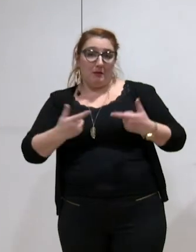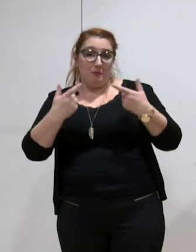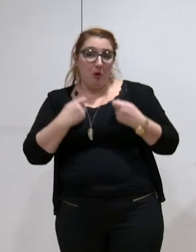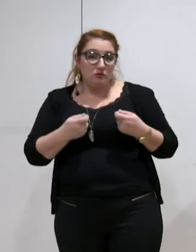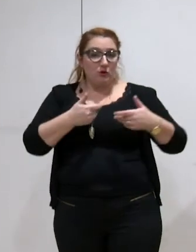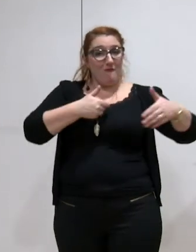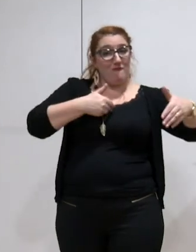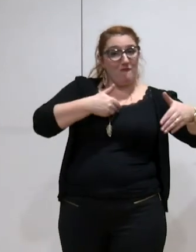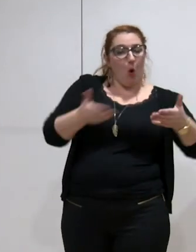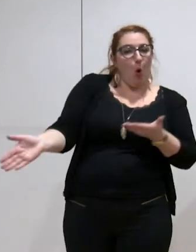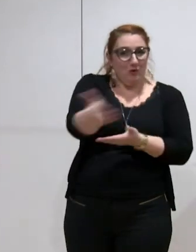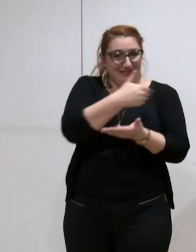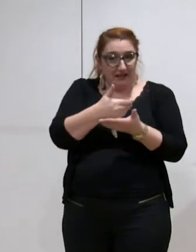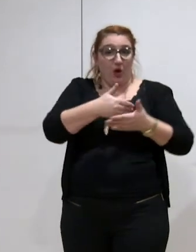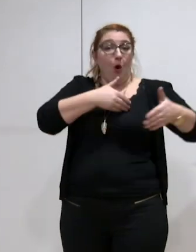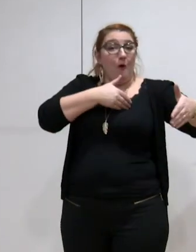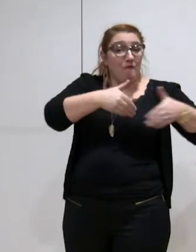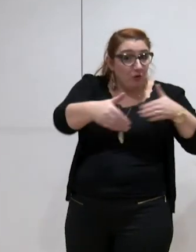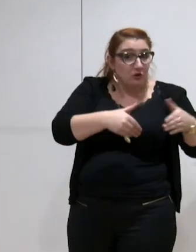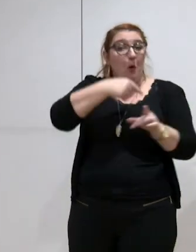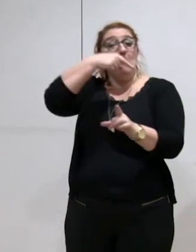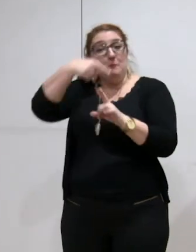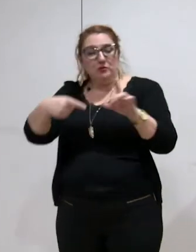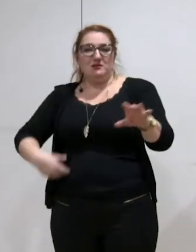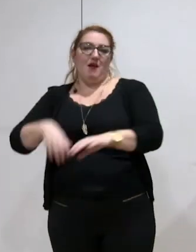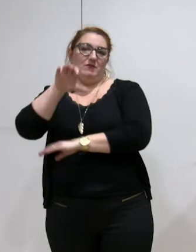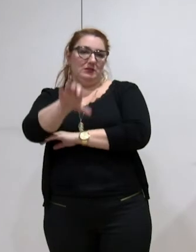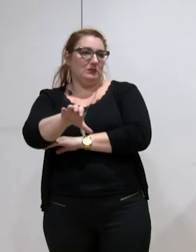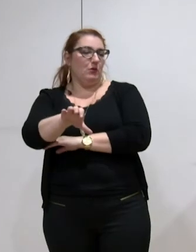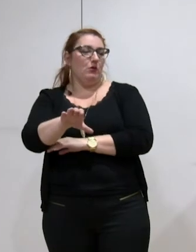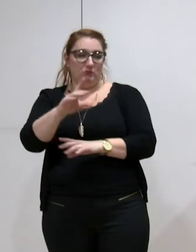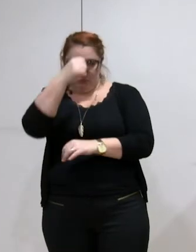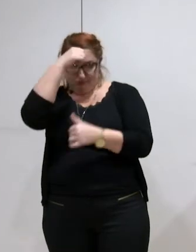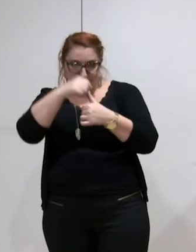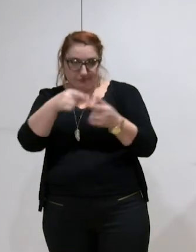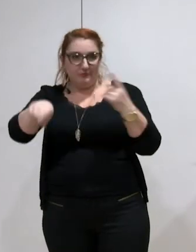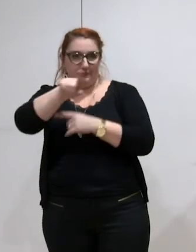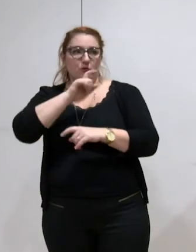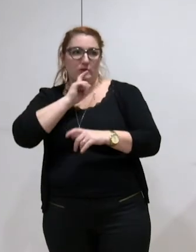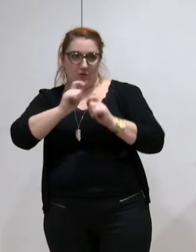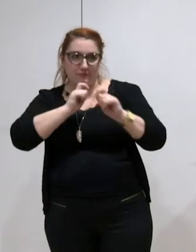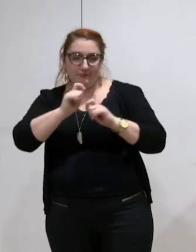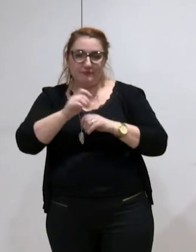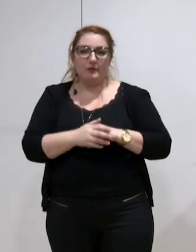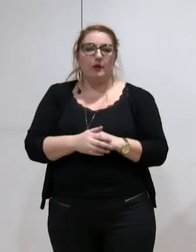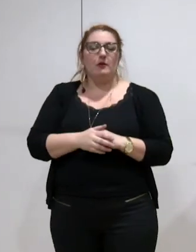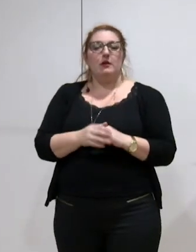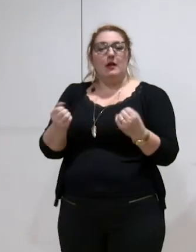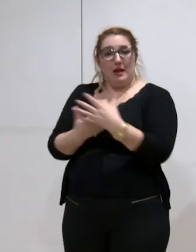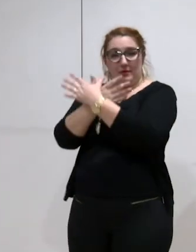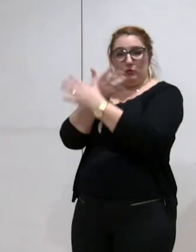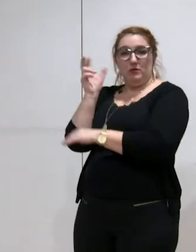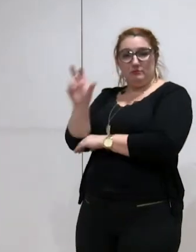et d'investissement, ça c'est à noter, on en va en reparler dans quelques minutes, transférées à la métropole, liées au développement